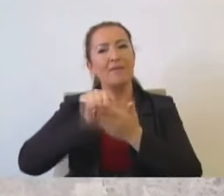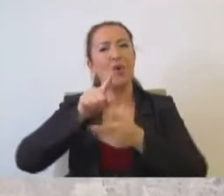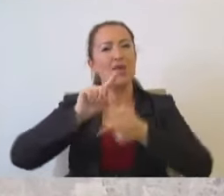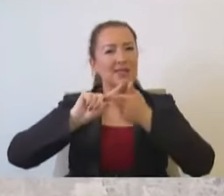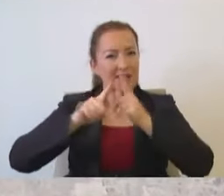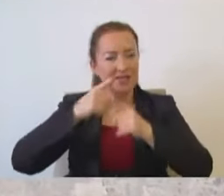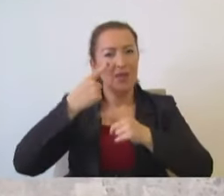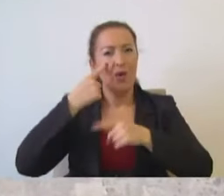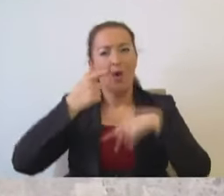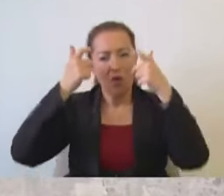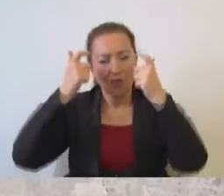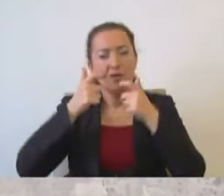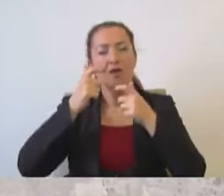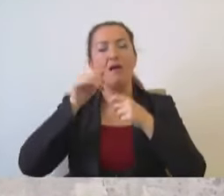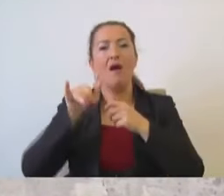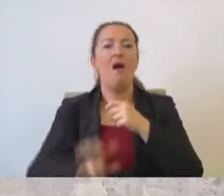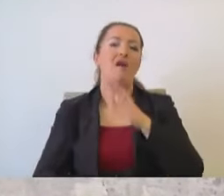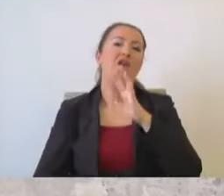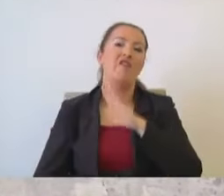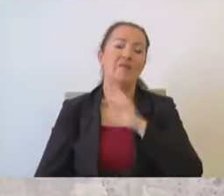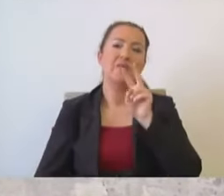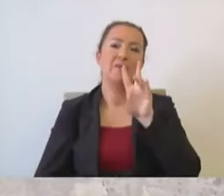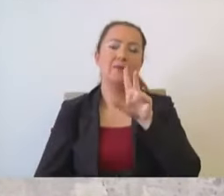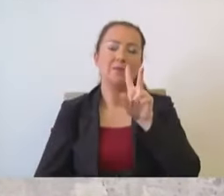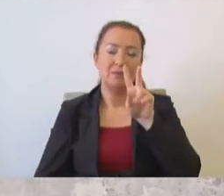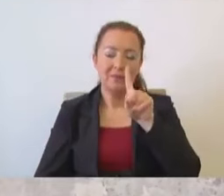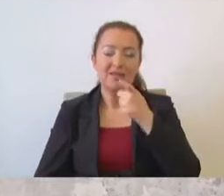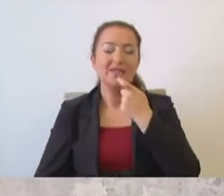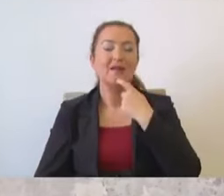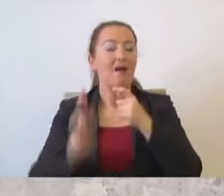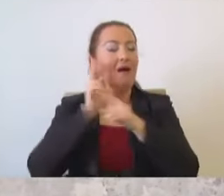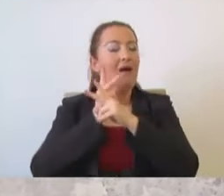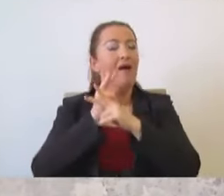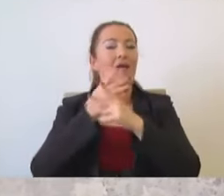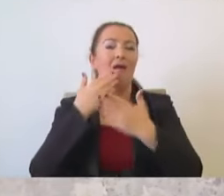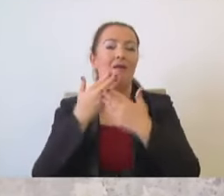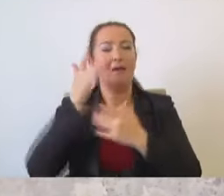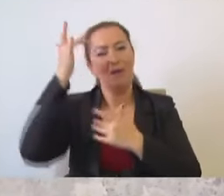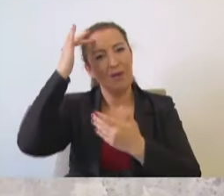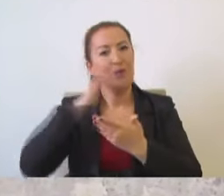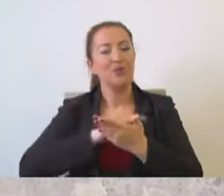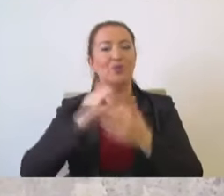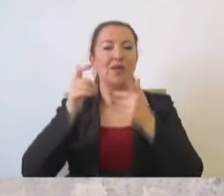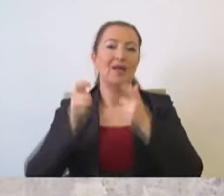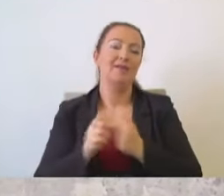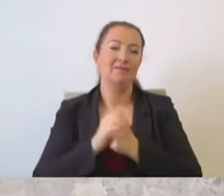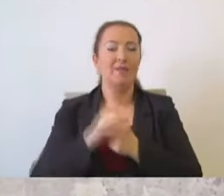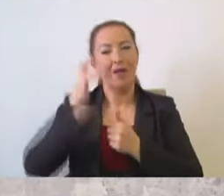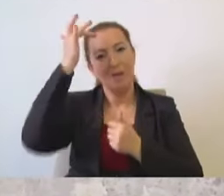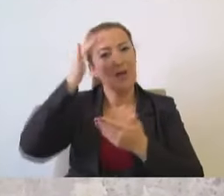siyasetçilerin üzerinde hakkı var. 21 yıllık hayalinden bahsediyoruz Beylikdüzü kentinin.